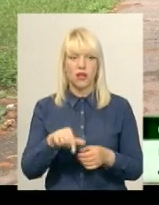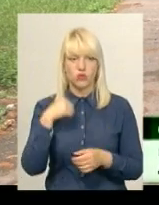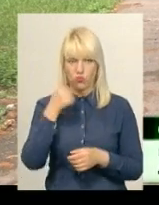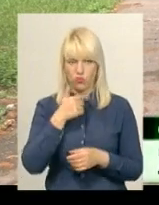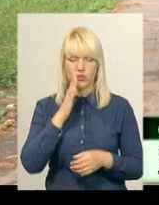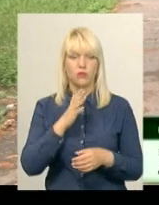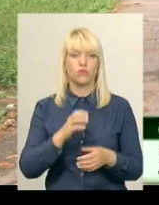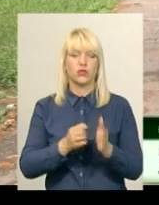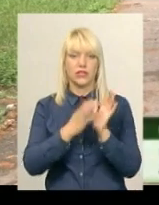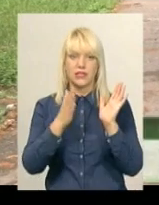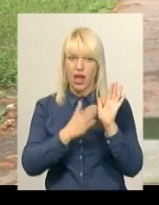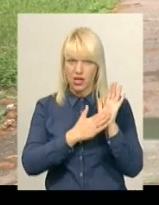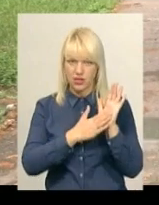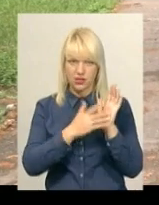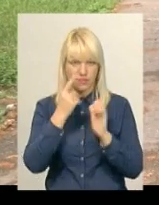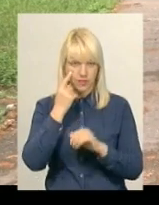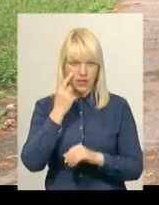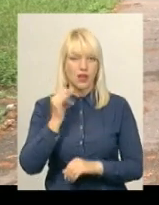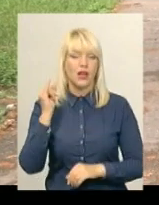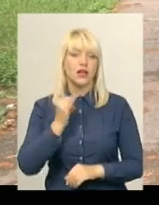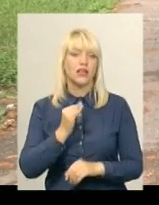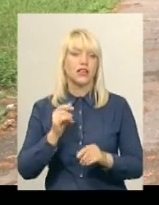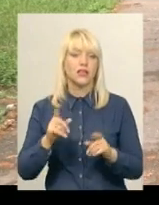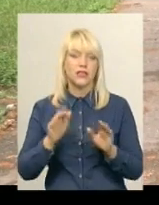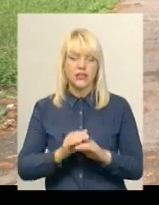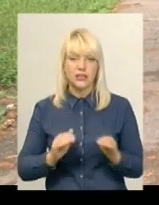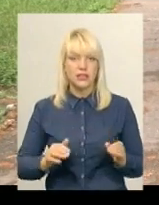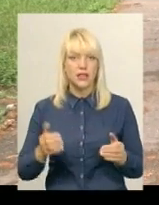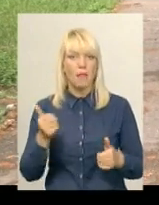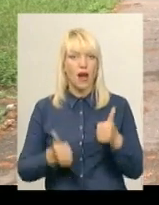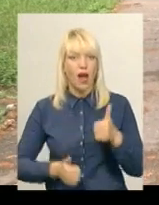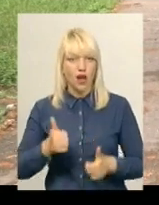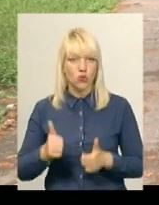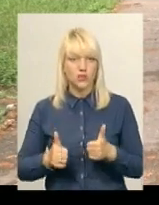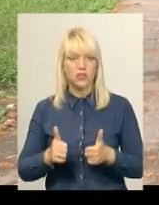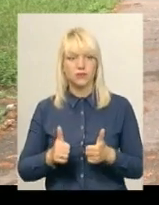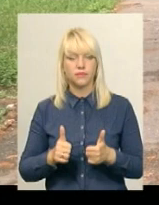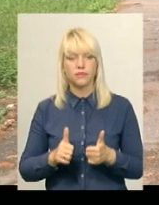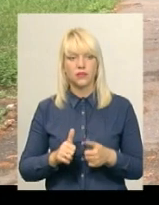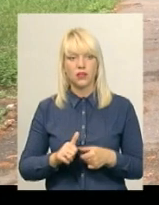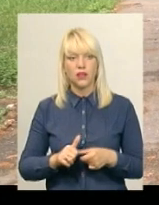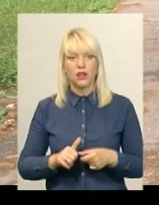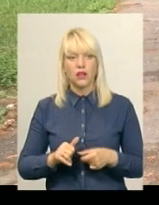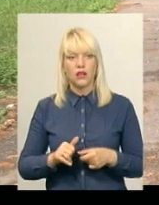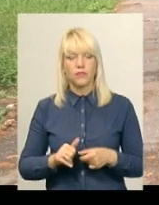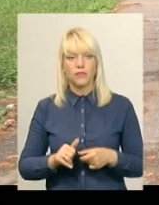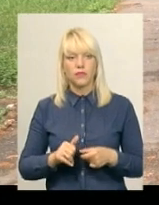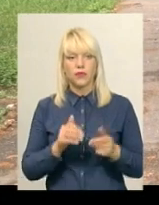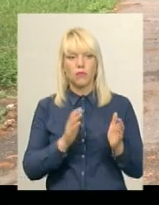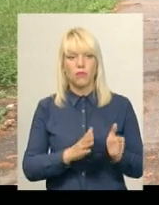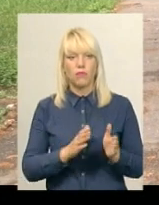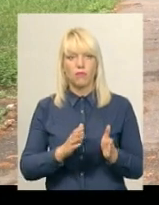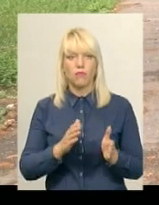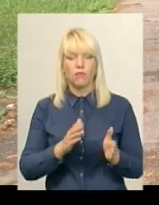буде вже в заліку. Також діти змагаються у виді в поряд, це строєва